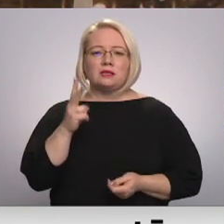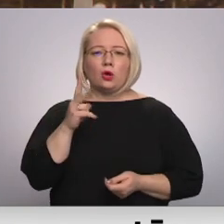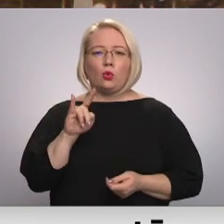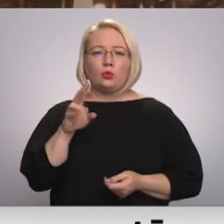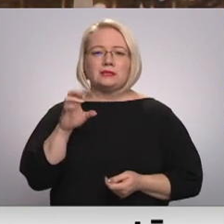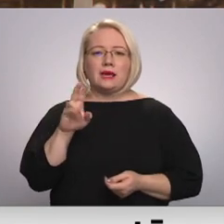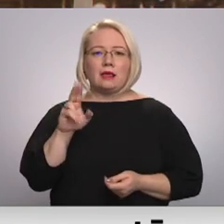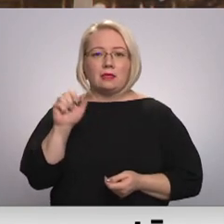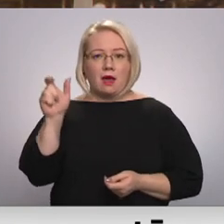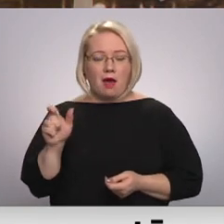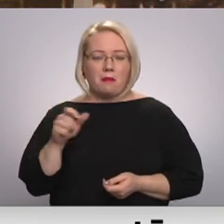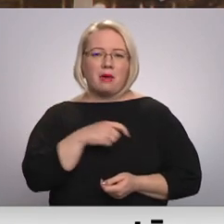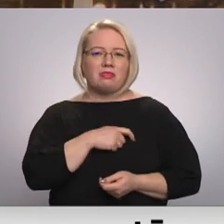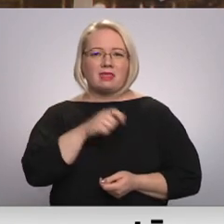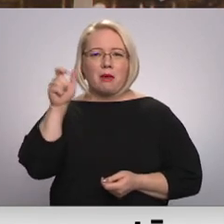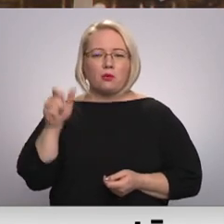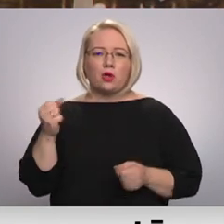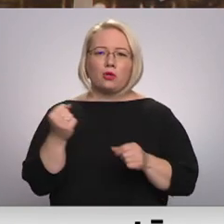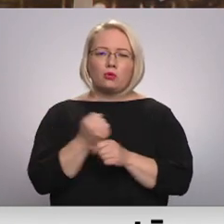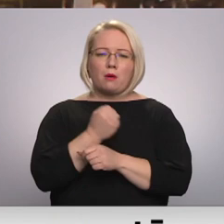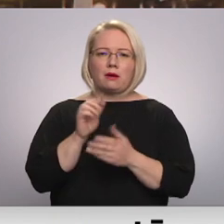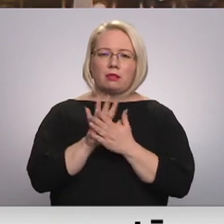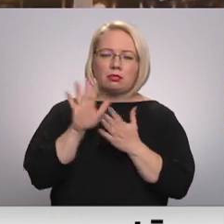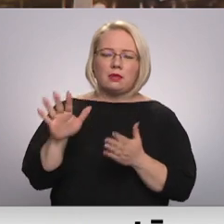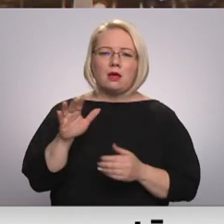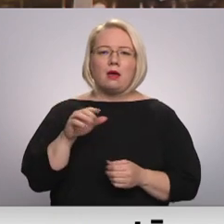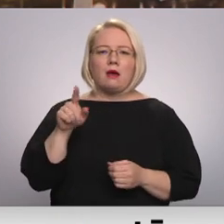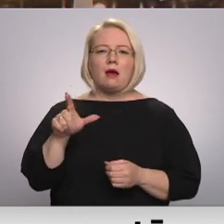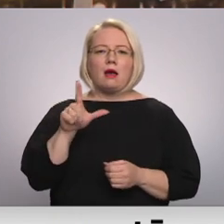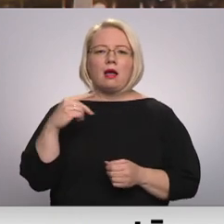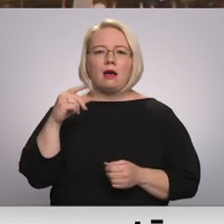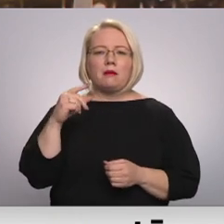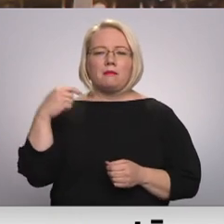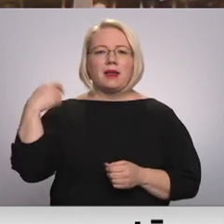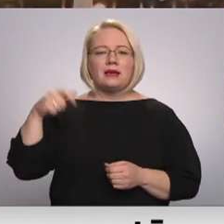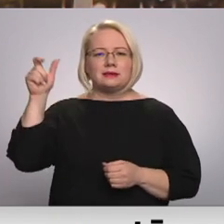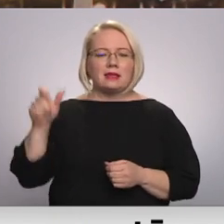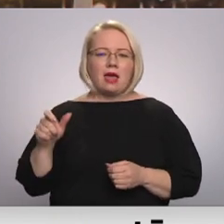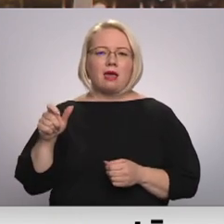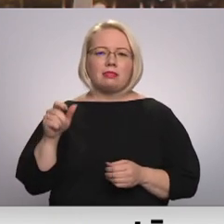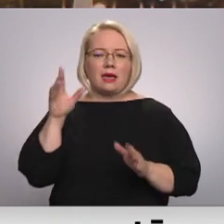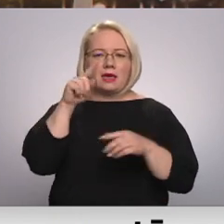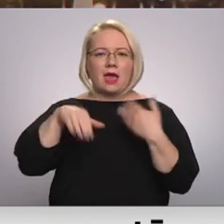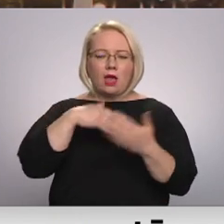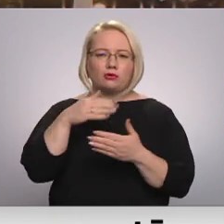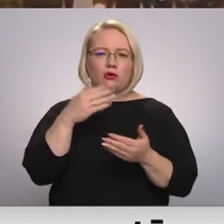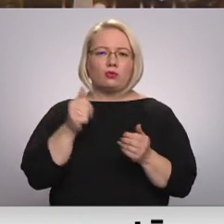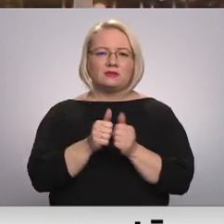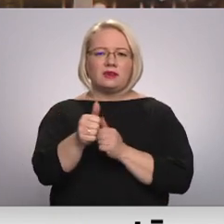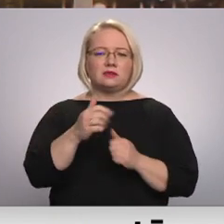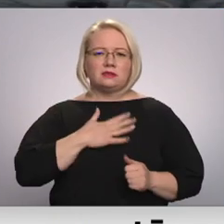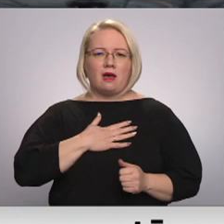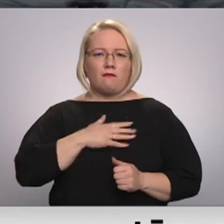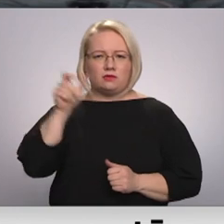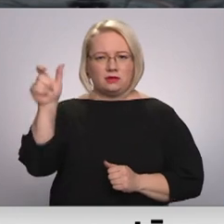Tomēr debatēs deputāti nosodīja Egīla Levit iesaistīšanos, virzot Kucinas kandidatūru tiesnešamatam. Turpina Madar Līcīte.